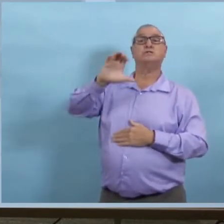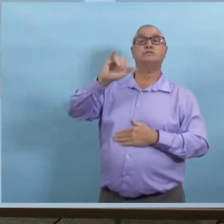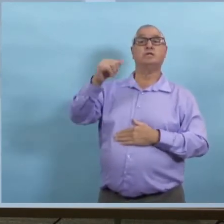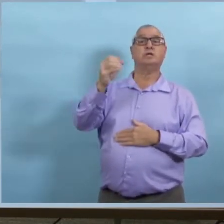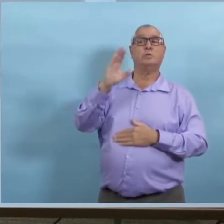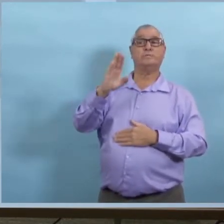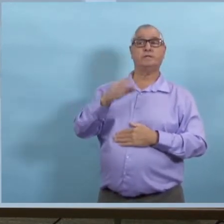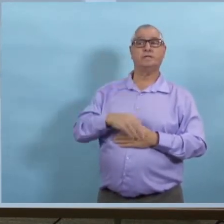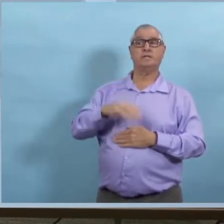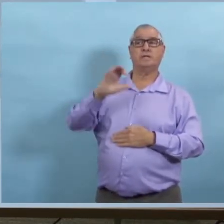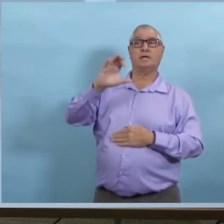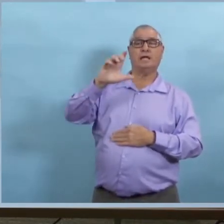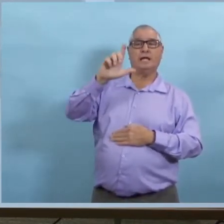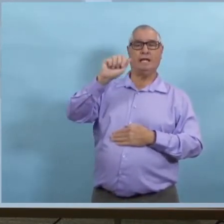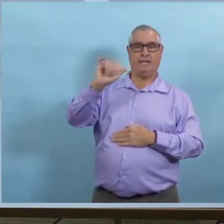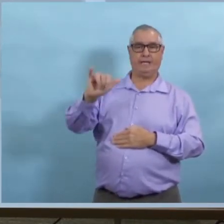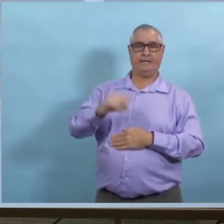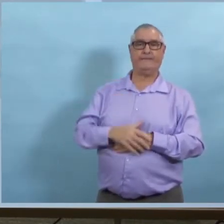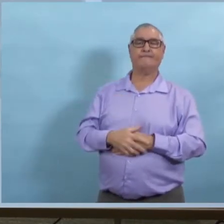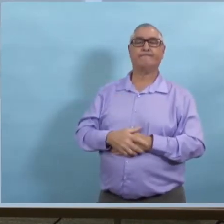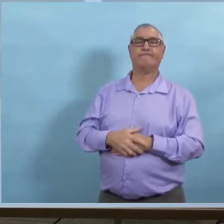De C.J. O.B. Clay.